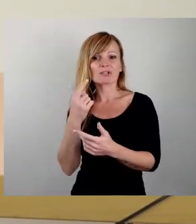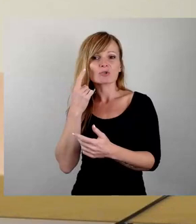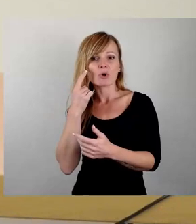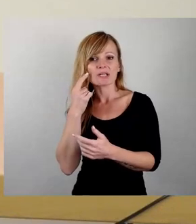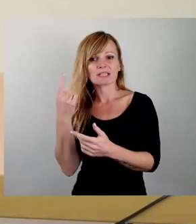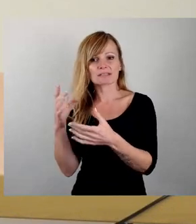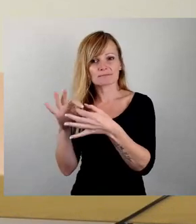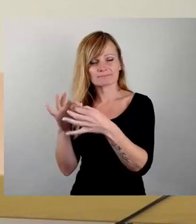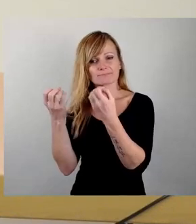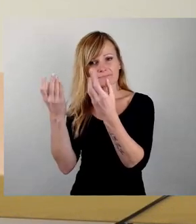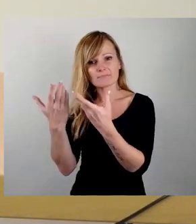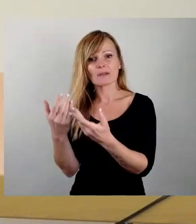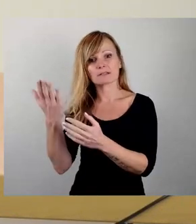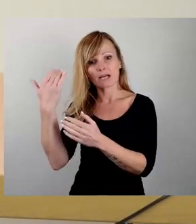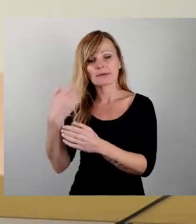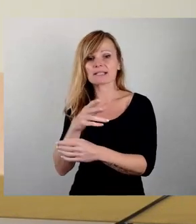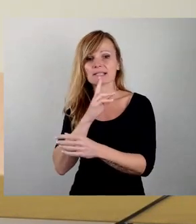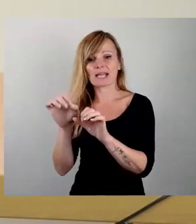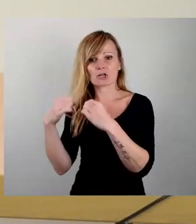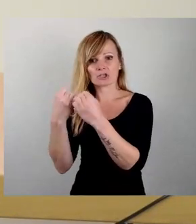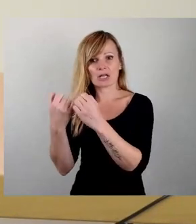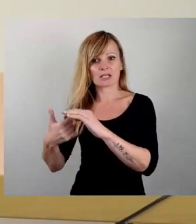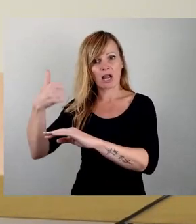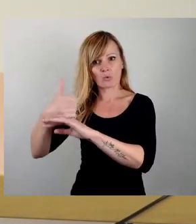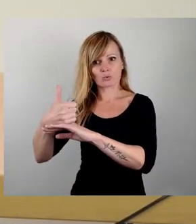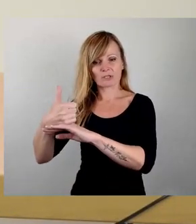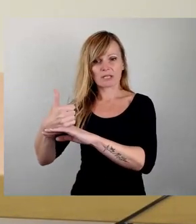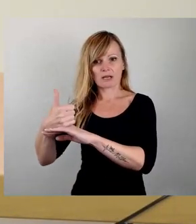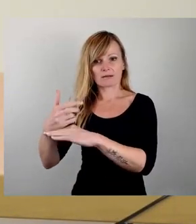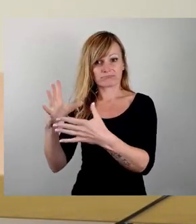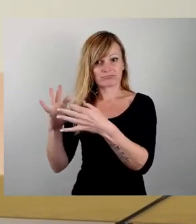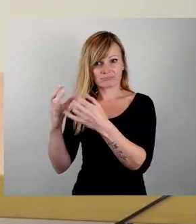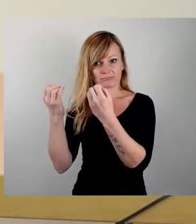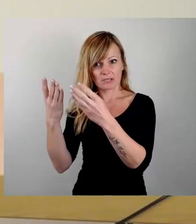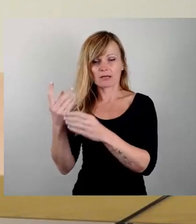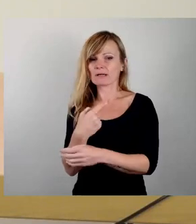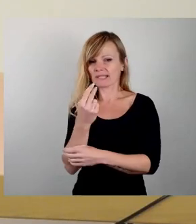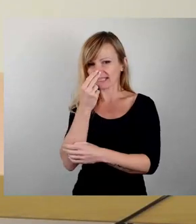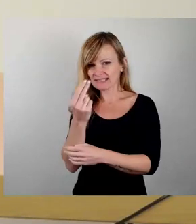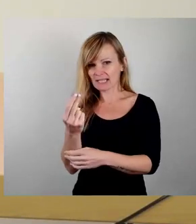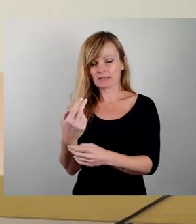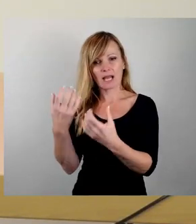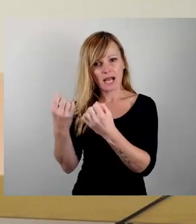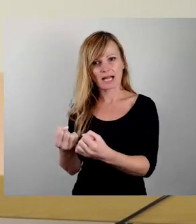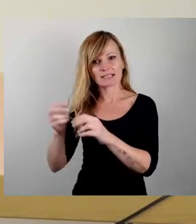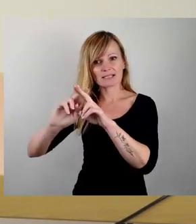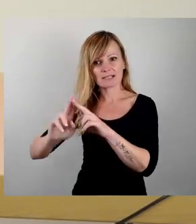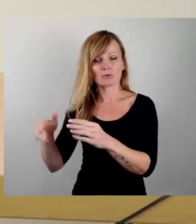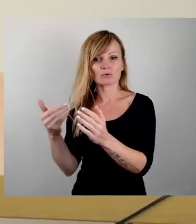autoritären DDR-Staat steht. Wir sehen den Halt und die Sanierung dieser wichtigen